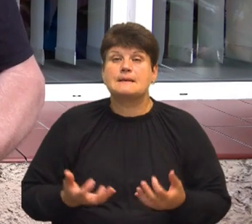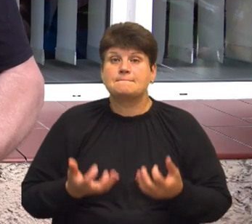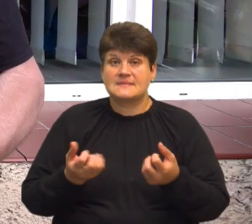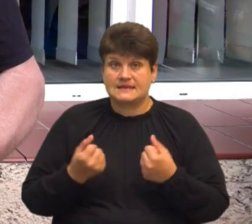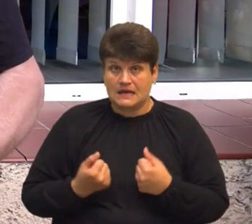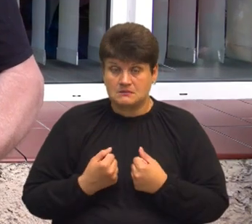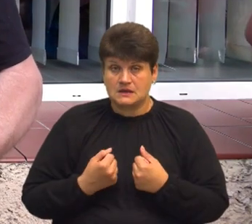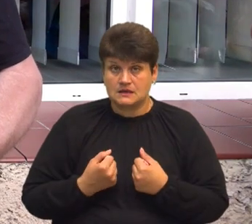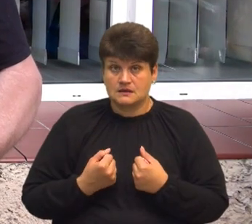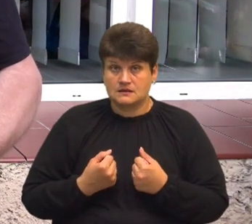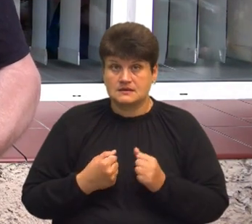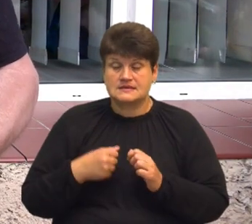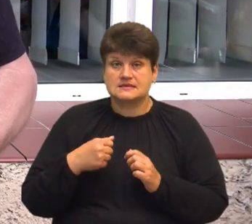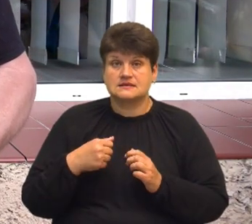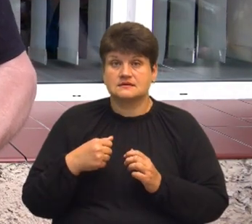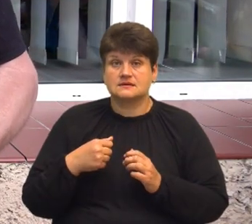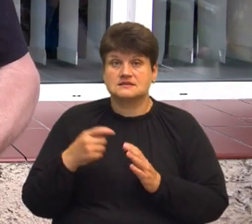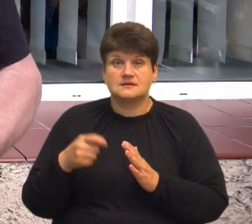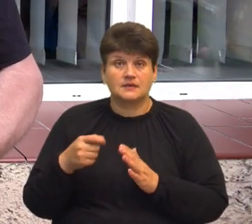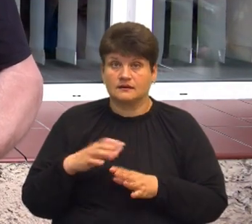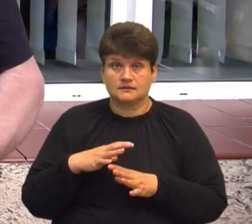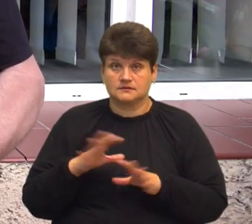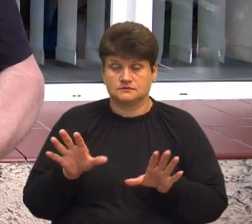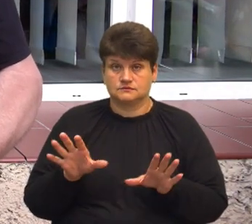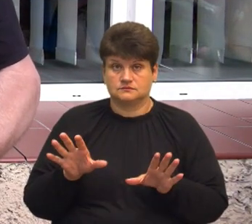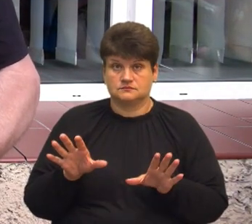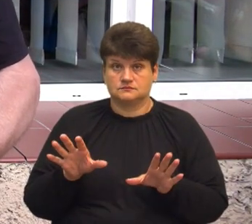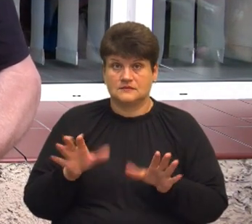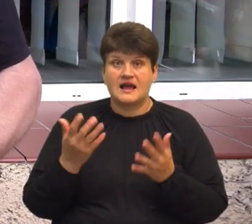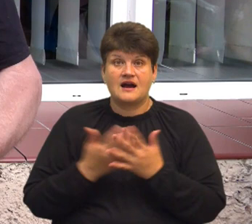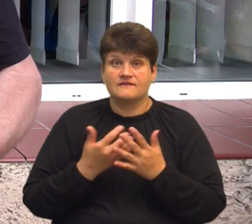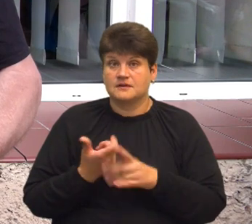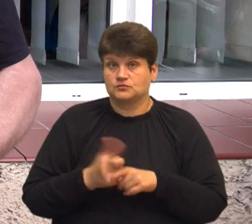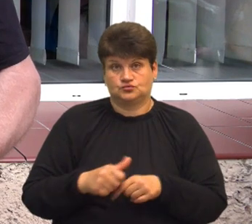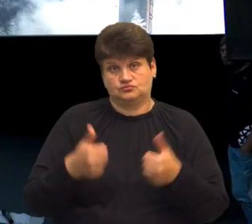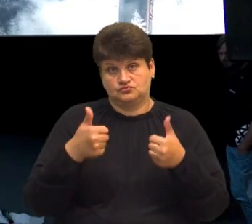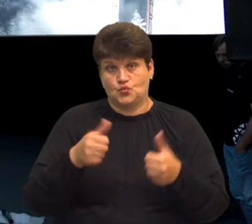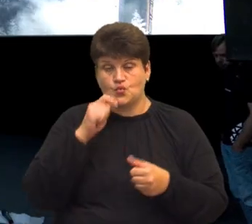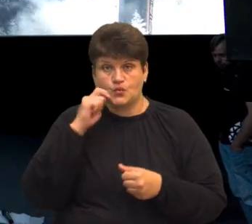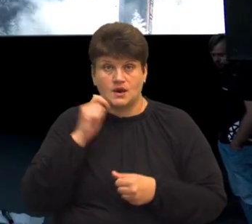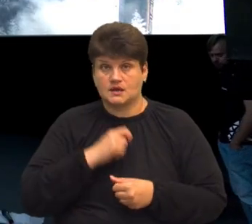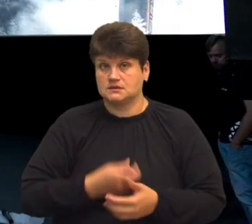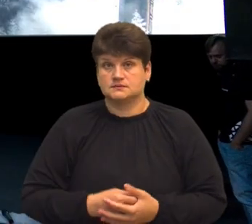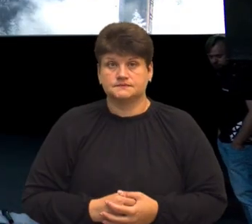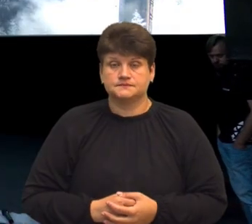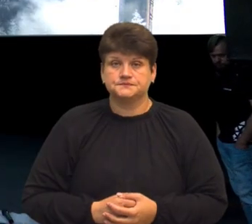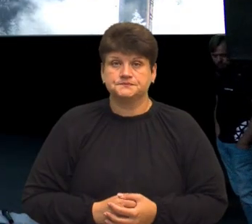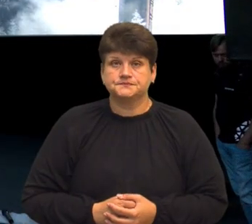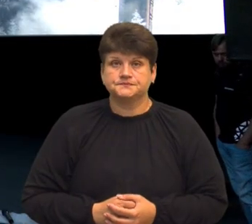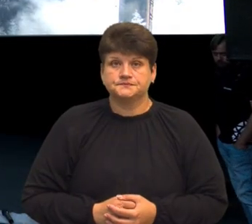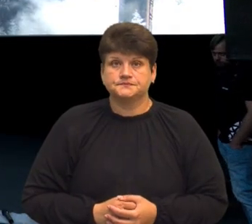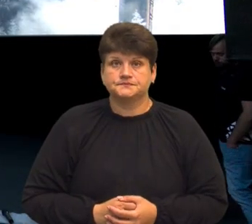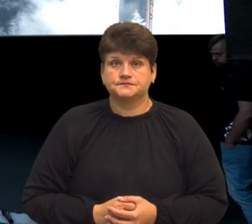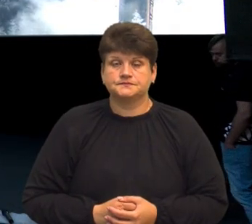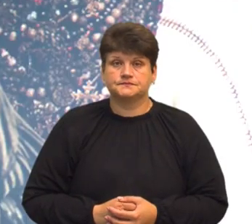знімати вже потім не будуть. А фільми дуже хороші, українські. Тетяна Панченко, Оксана Максимлюк,